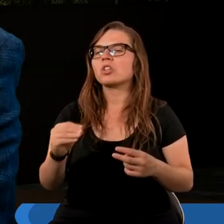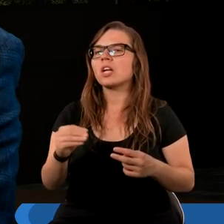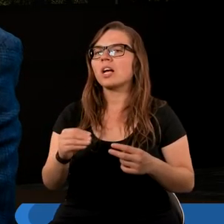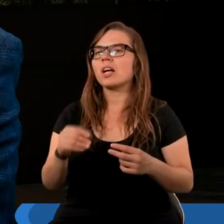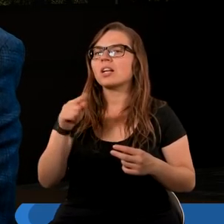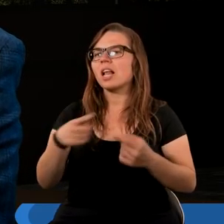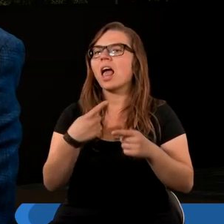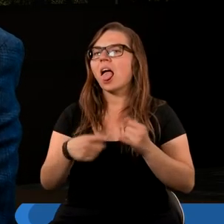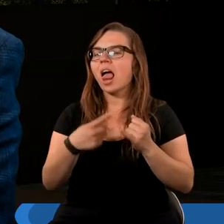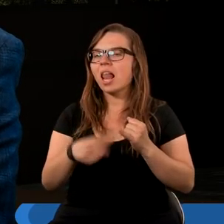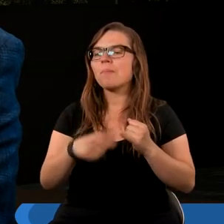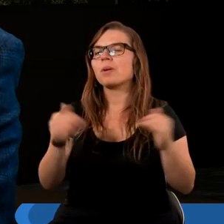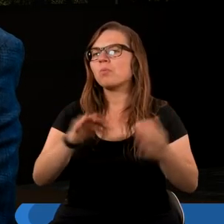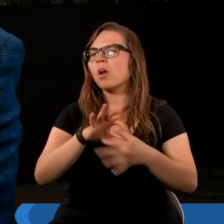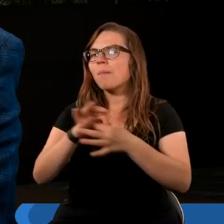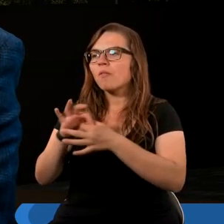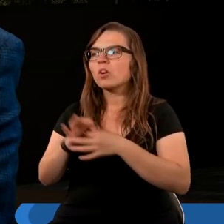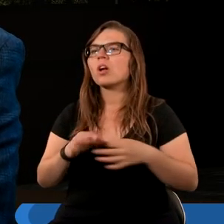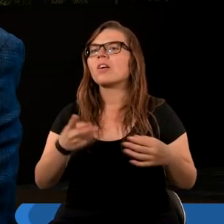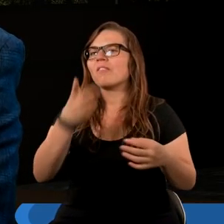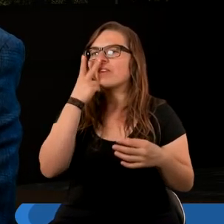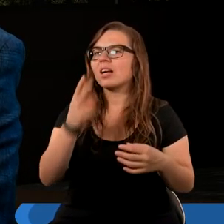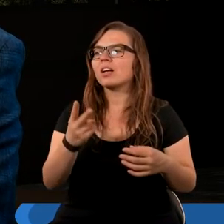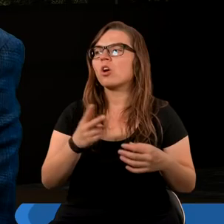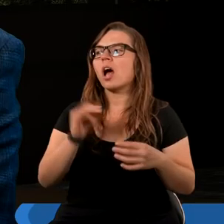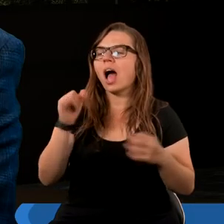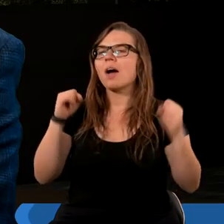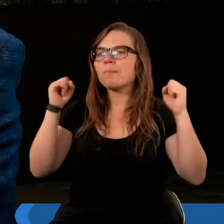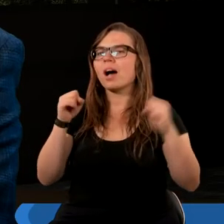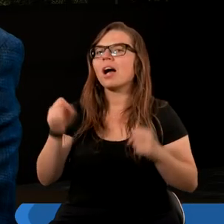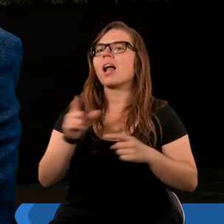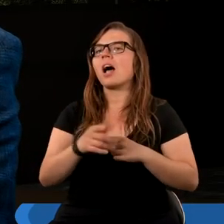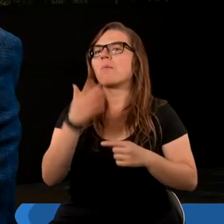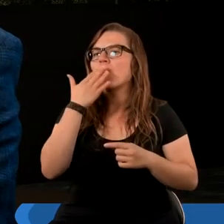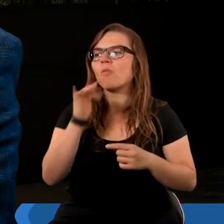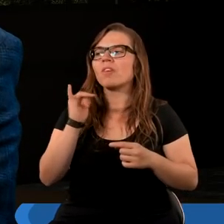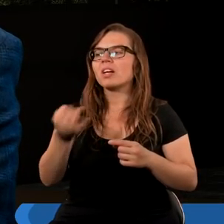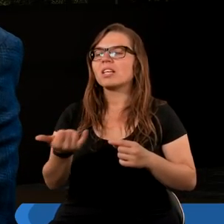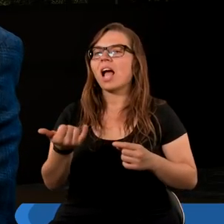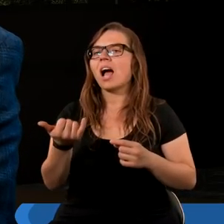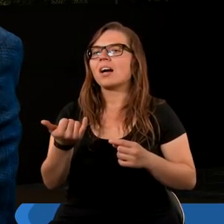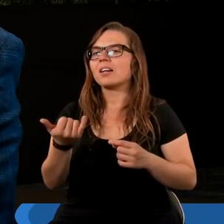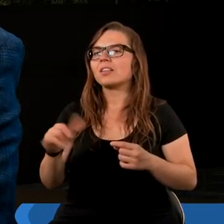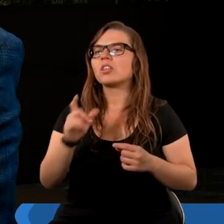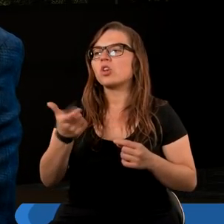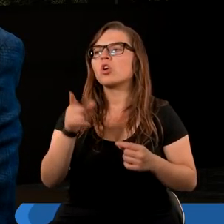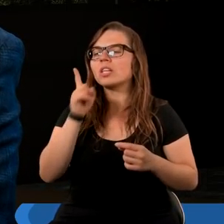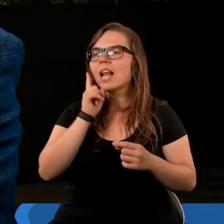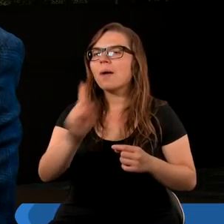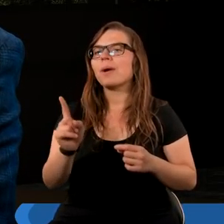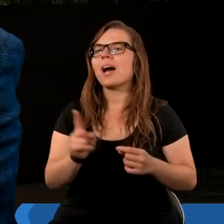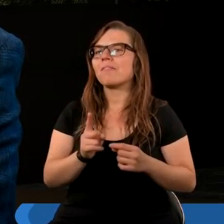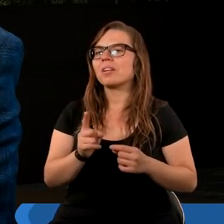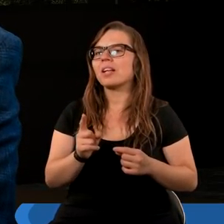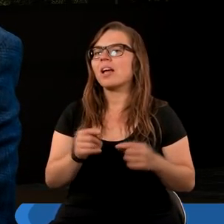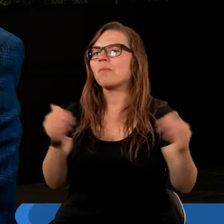te elementy można wiązać. Ona wygląda jak baranek, ale mówi jak smoka. Więc coś, co tak naprawdę